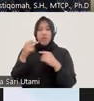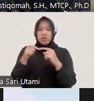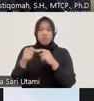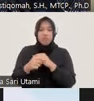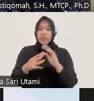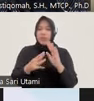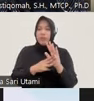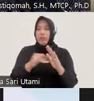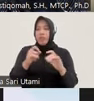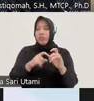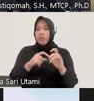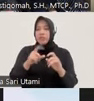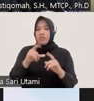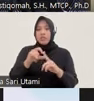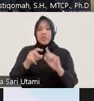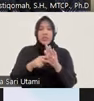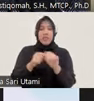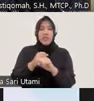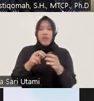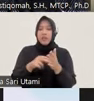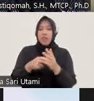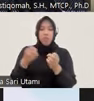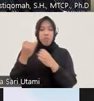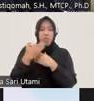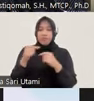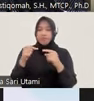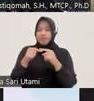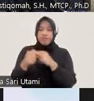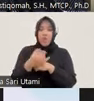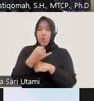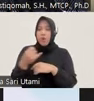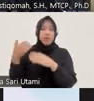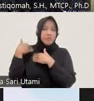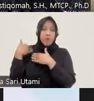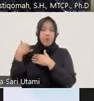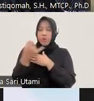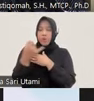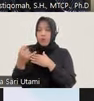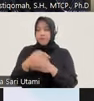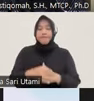kemudian menurut saya tidak dapat dipertanggungjawabkan dari hasil penelitiannya begitu juga dengan